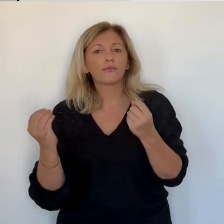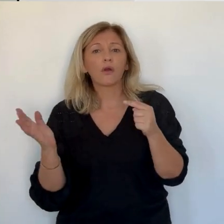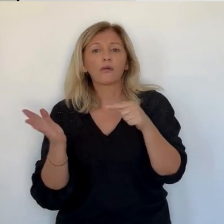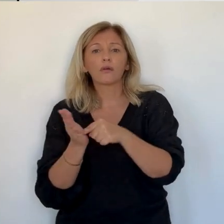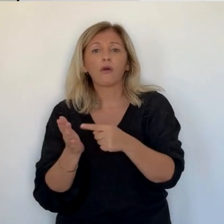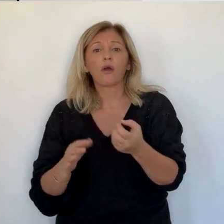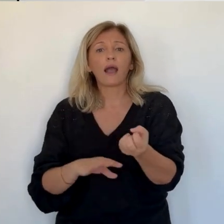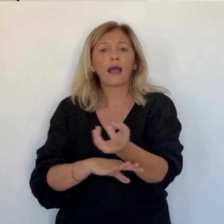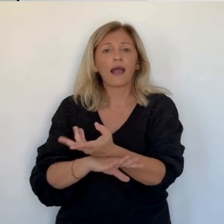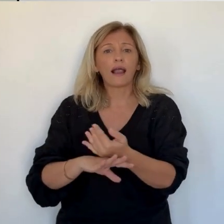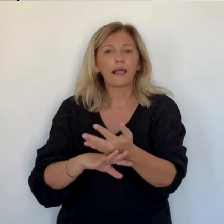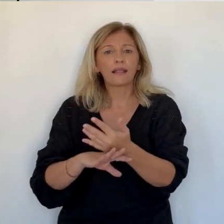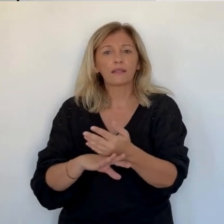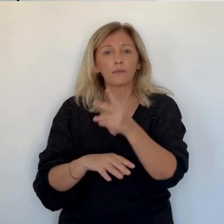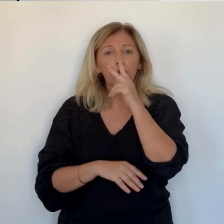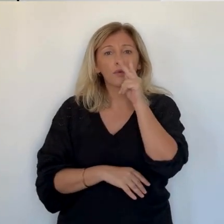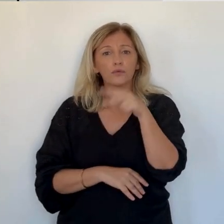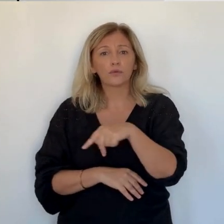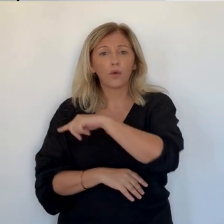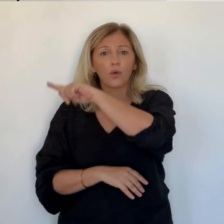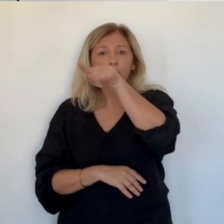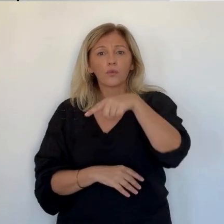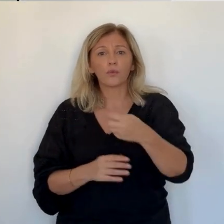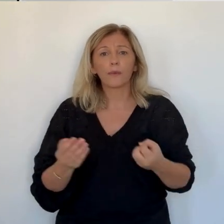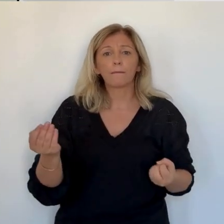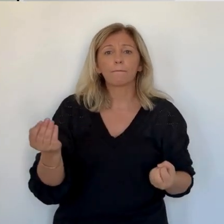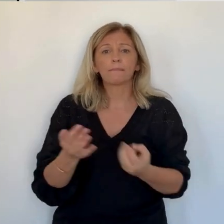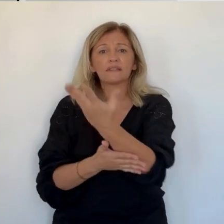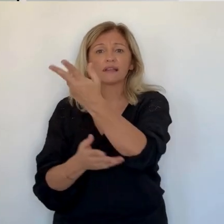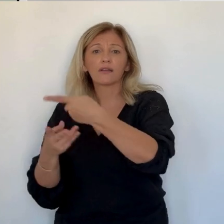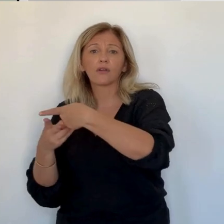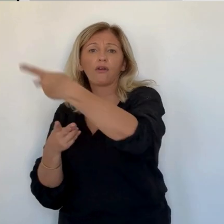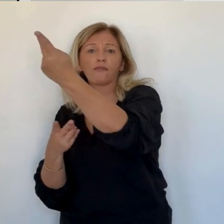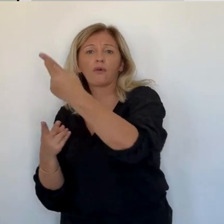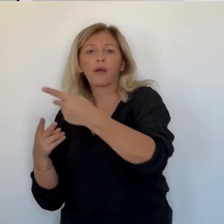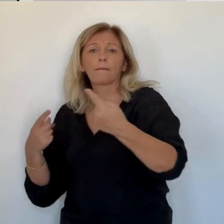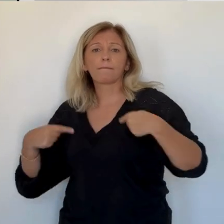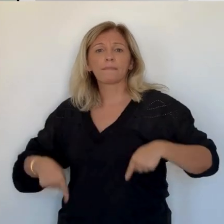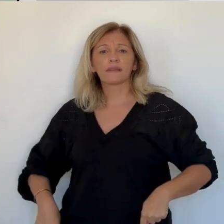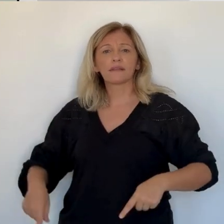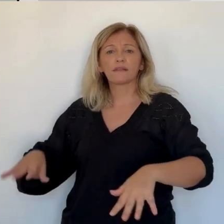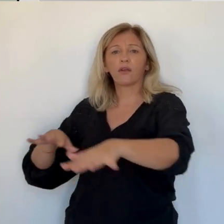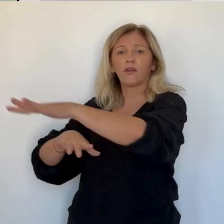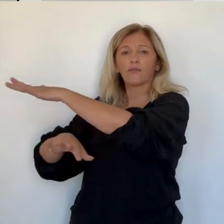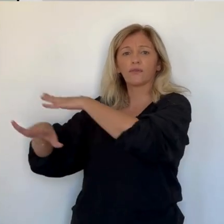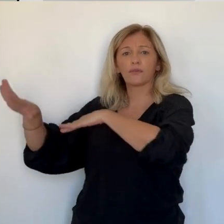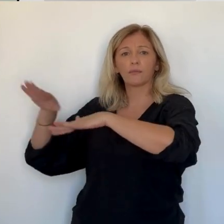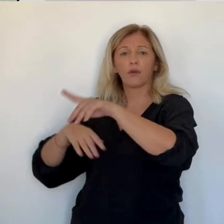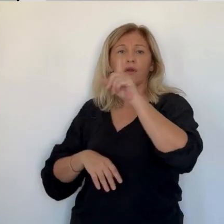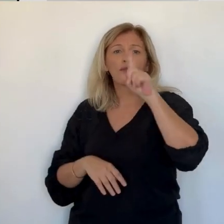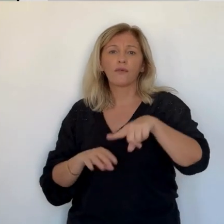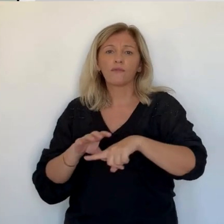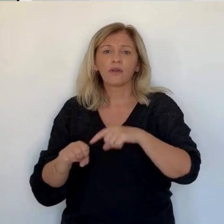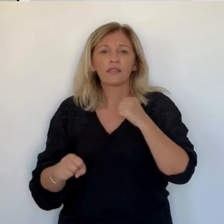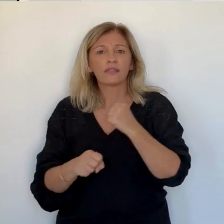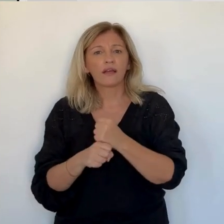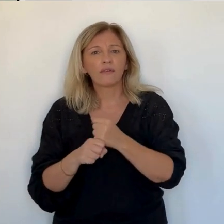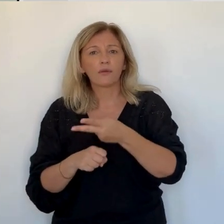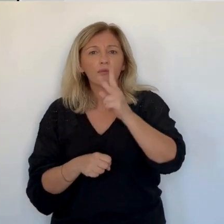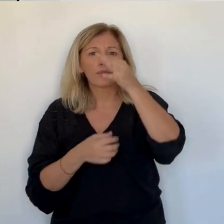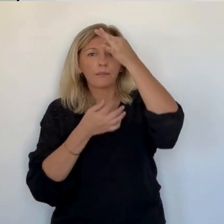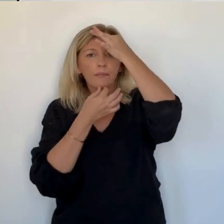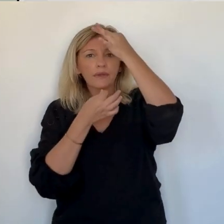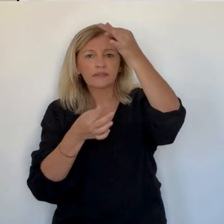adaptation des messages au niveau local. C'est vrai que nous, la plupart du temps, on reprend des messages qui ont été définis par le ministère